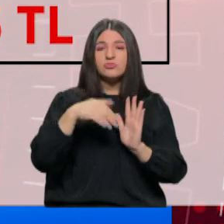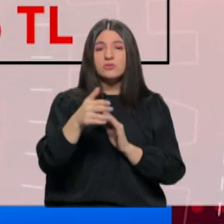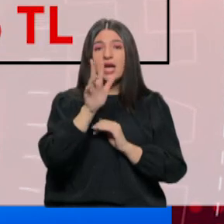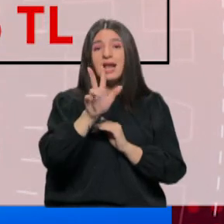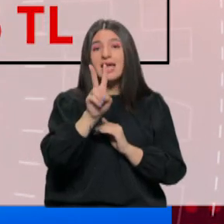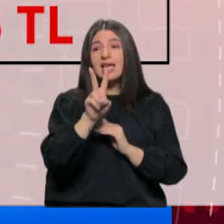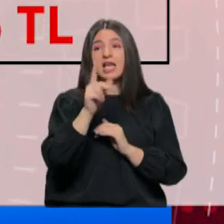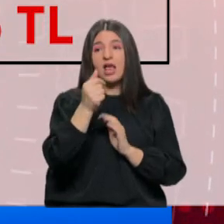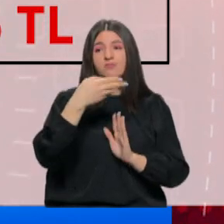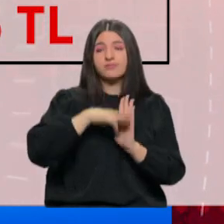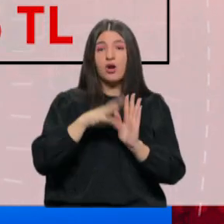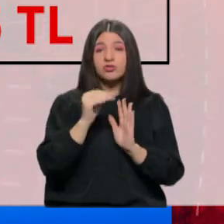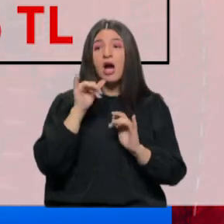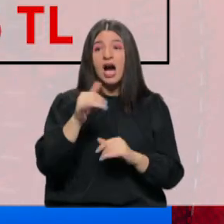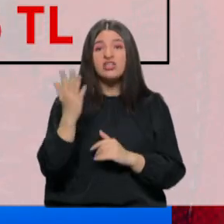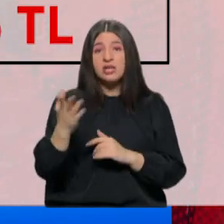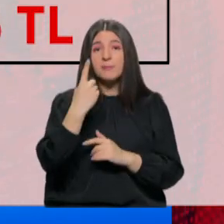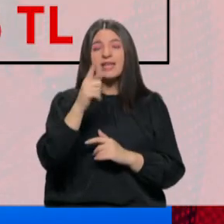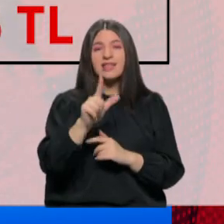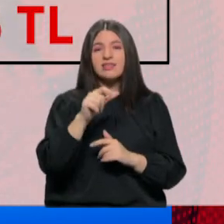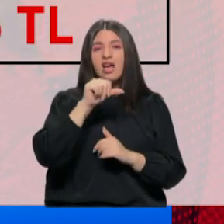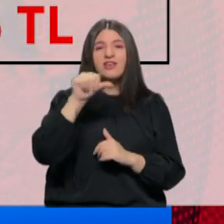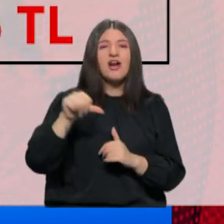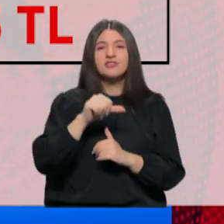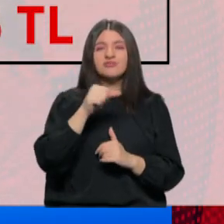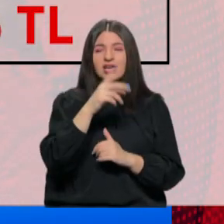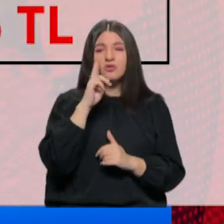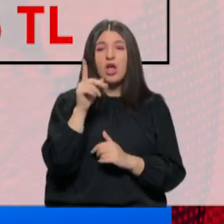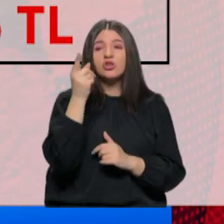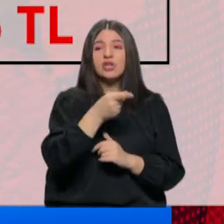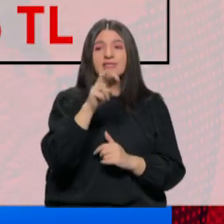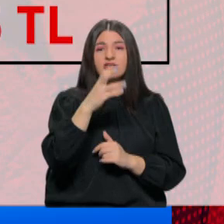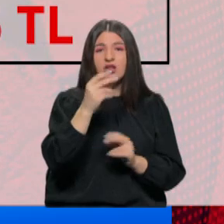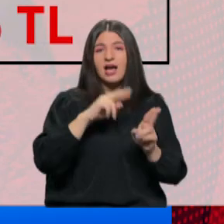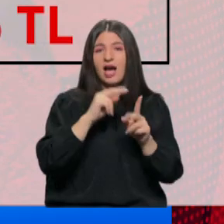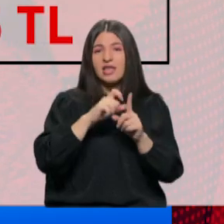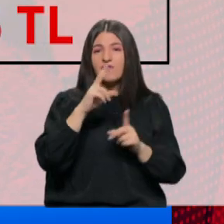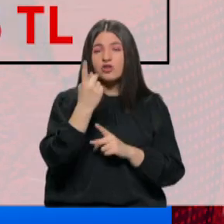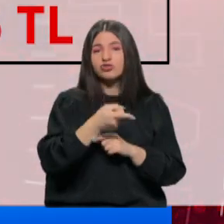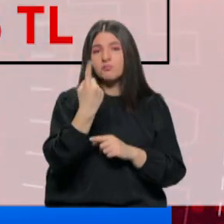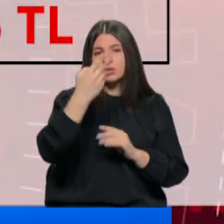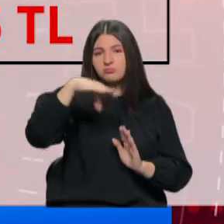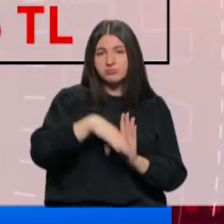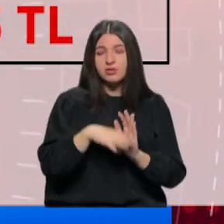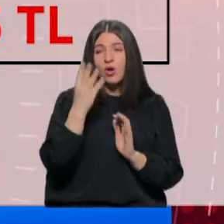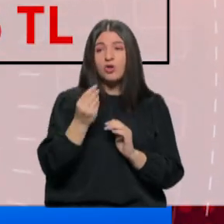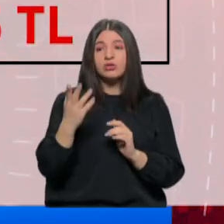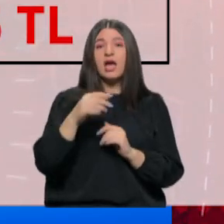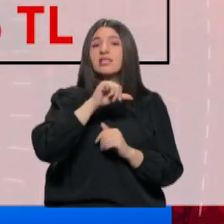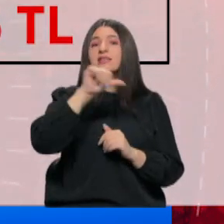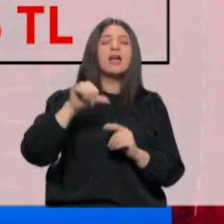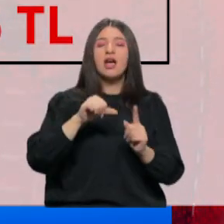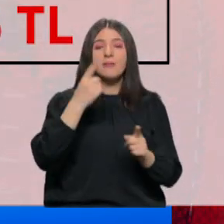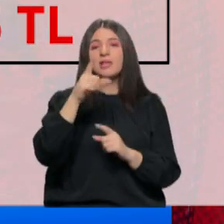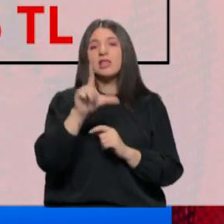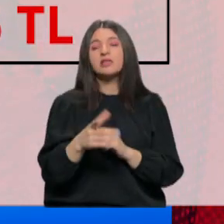52 liraya düşecek. Aynı şey Ayçiçek yağı içinde geçerli. %8 olan KDV %1'e düşürüldüğünde Ayçiçek